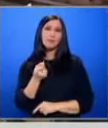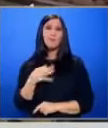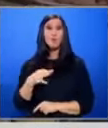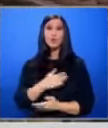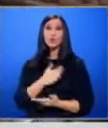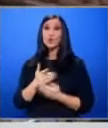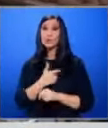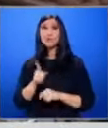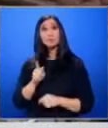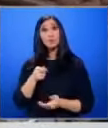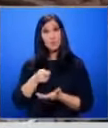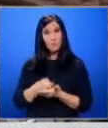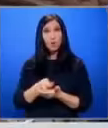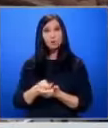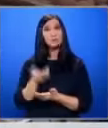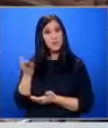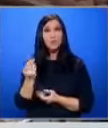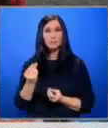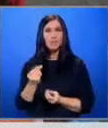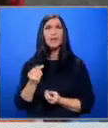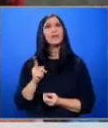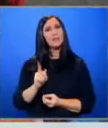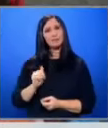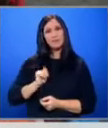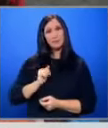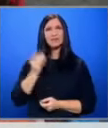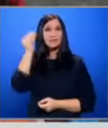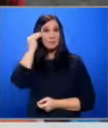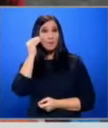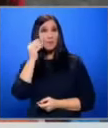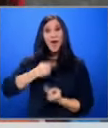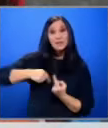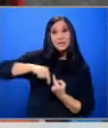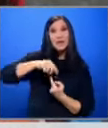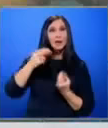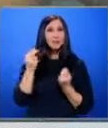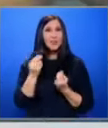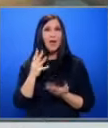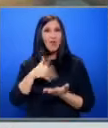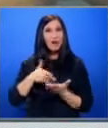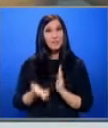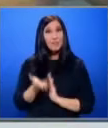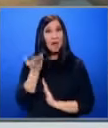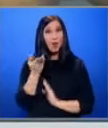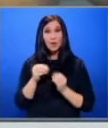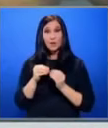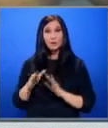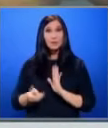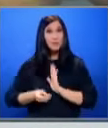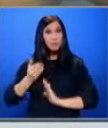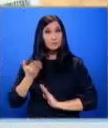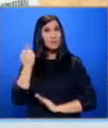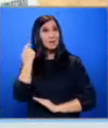да плащаме с тя Всъщност трябва да запомня да се запаси малко за спомене Закръглянето на цената на хляба е нагоре И яйцата са поскъпнали още